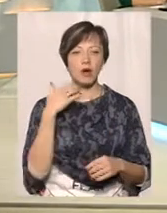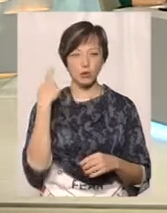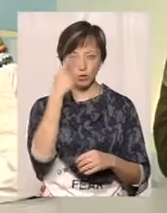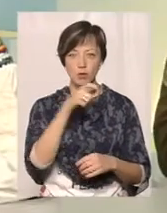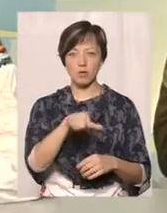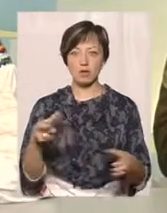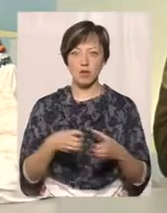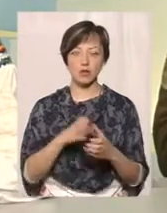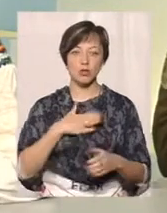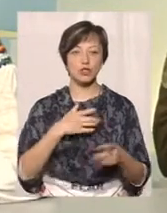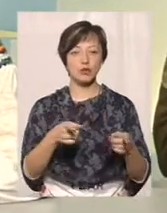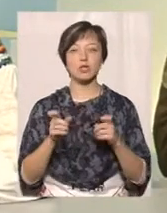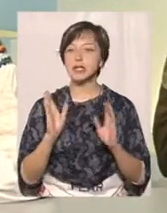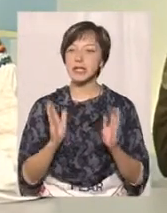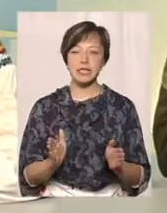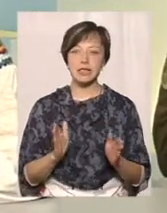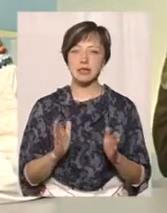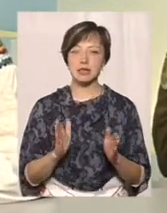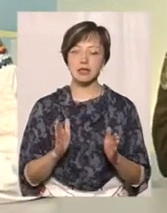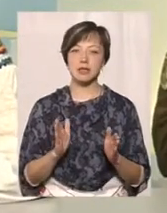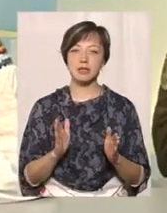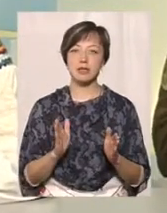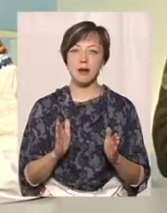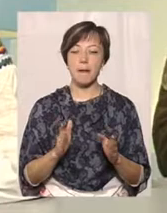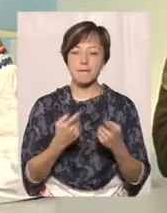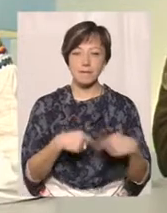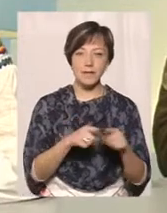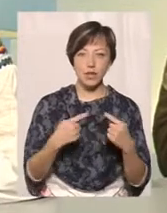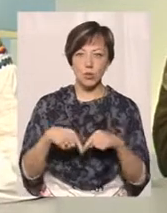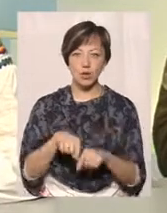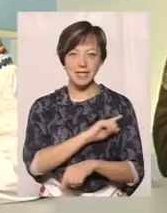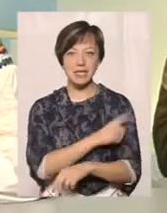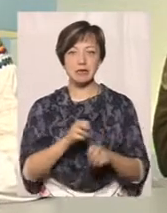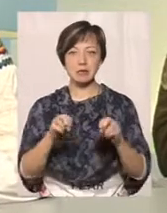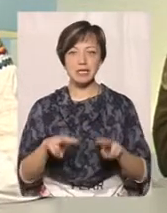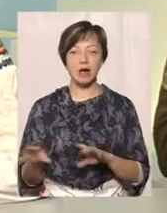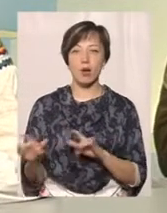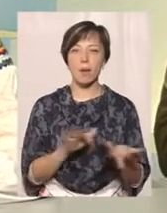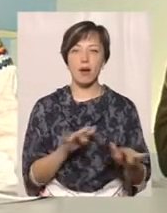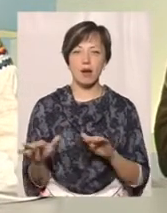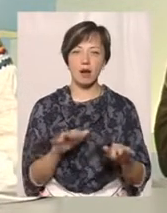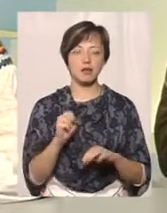складу нашого залучалося, не тільки підрозділи сил спеціальних операцій, але